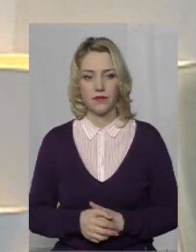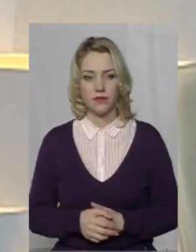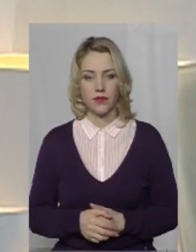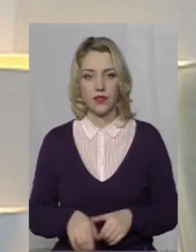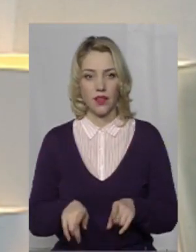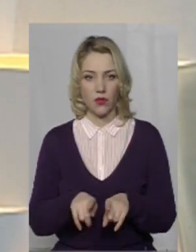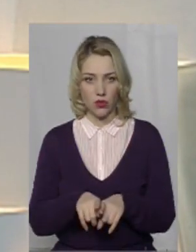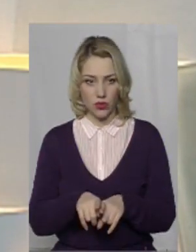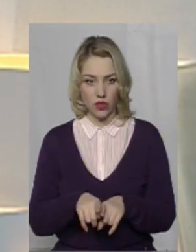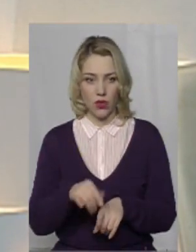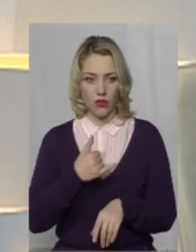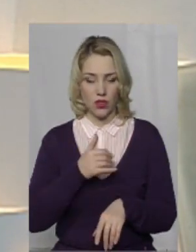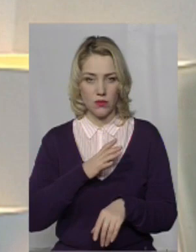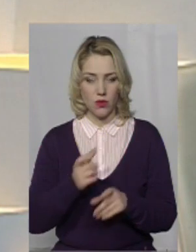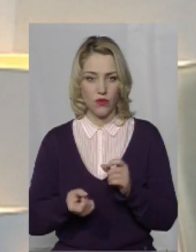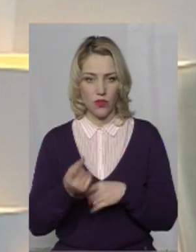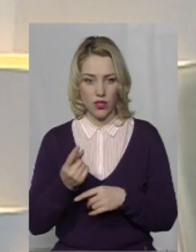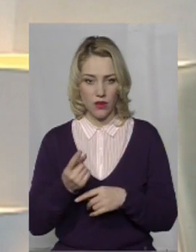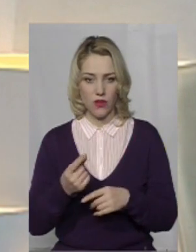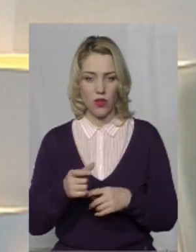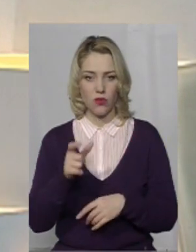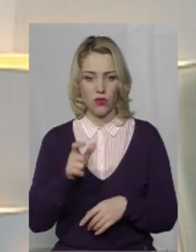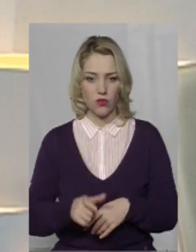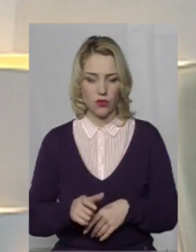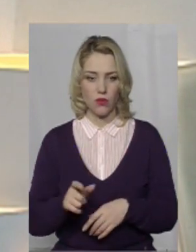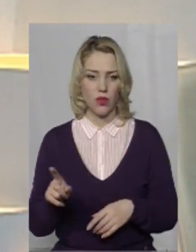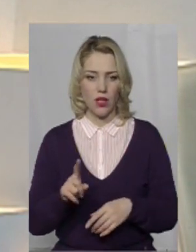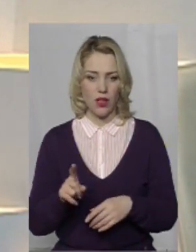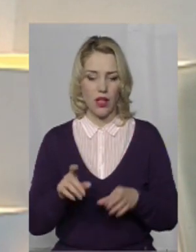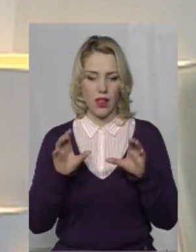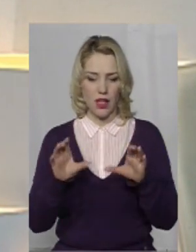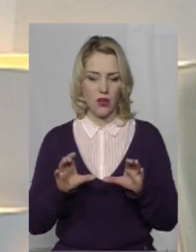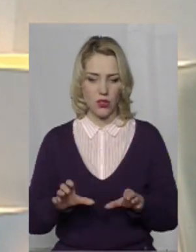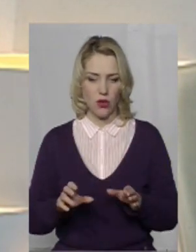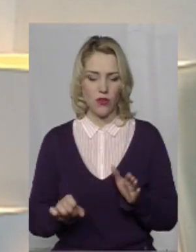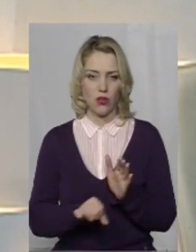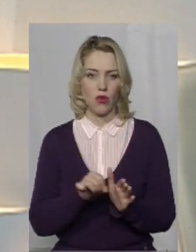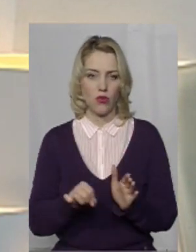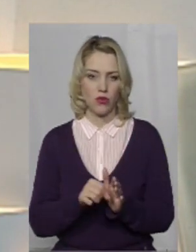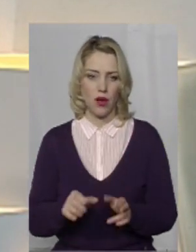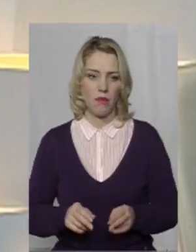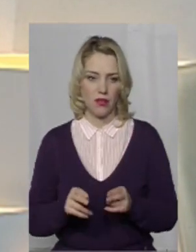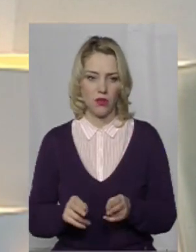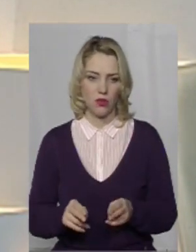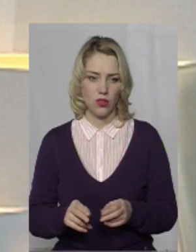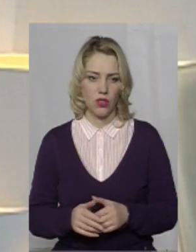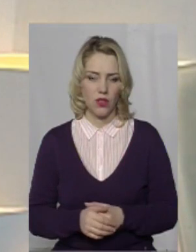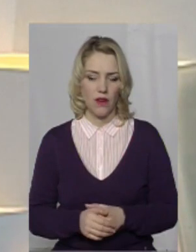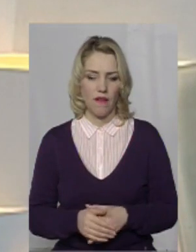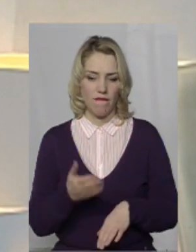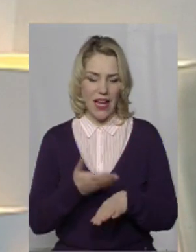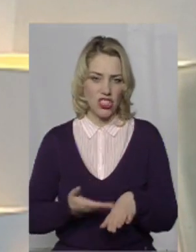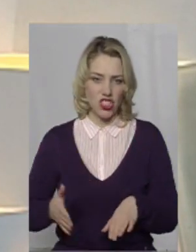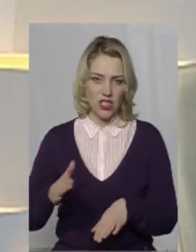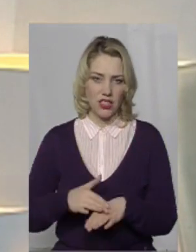Також нами було виявлено та встановлено особа, яка організовувала контрабанду в лапках важких